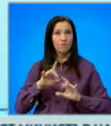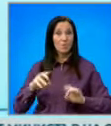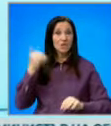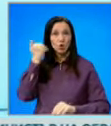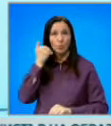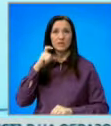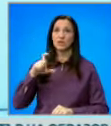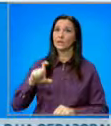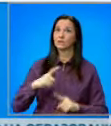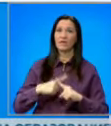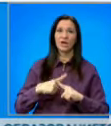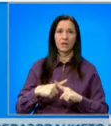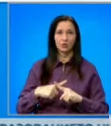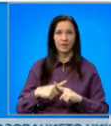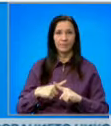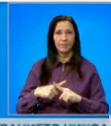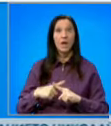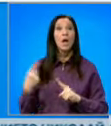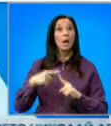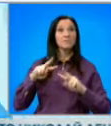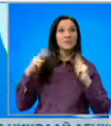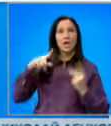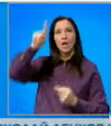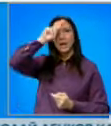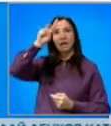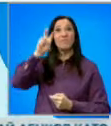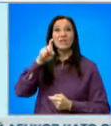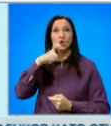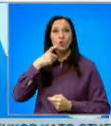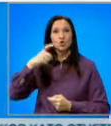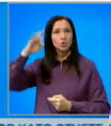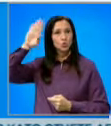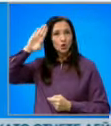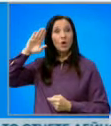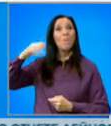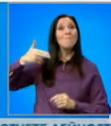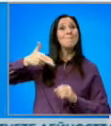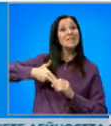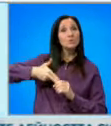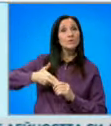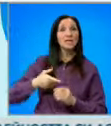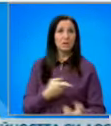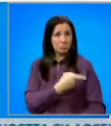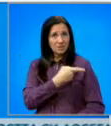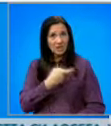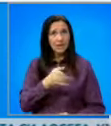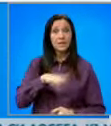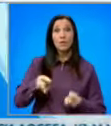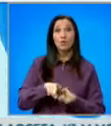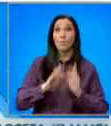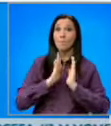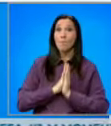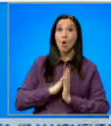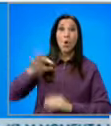на Станислава Христова. Благодарим ти. Към света, в Германия, 20-годишен служител на бензиностанция беше застрелен, след като